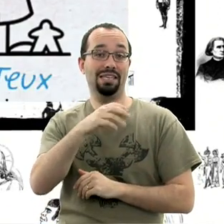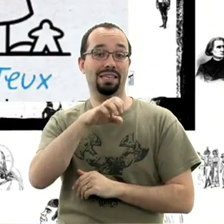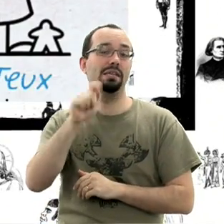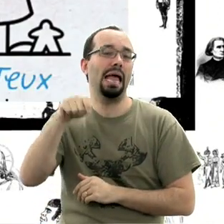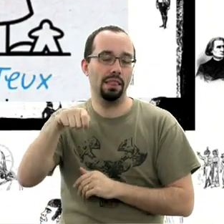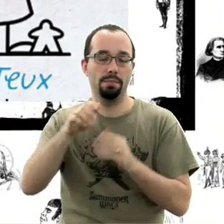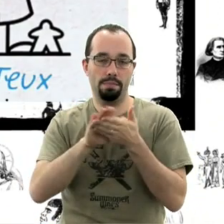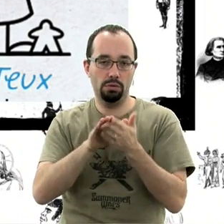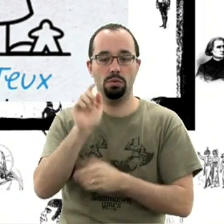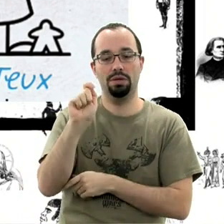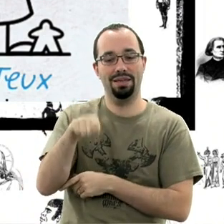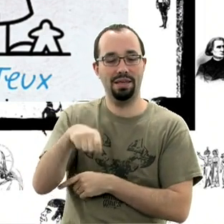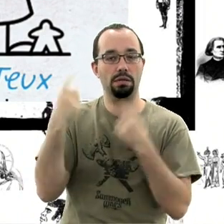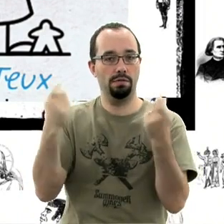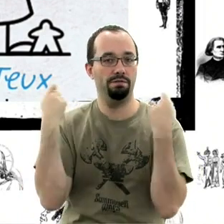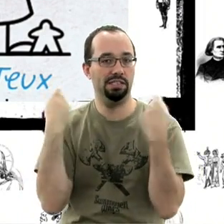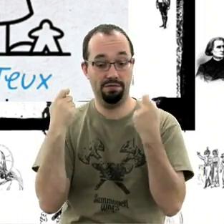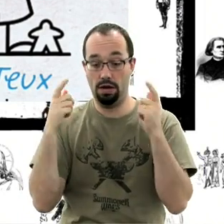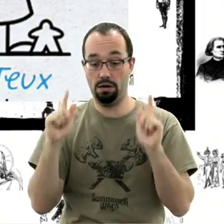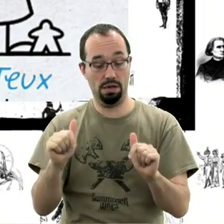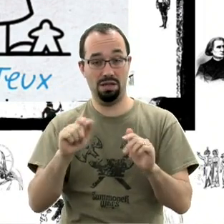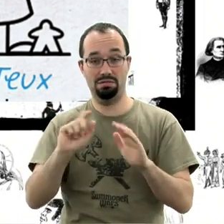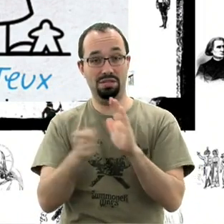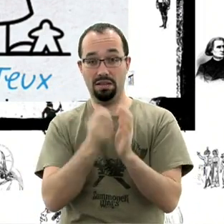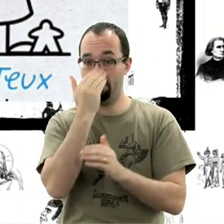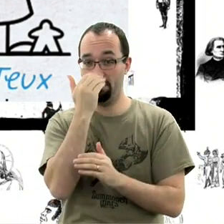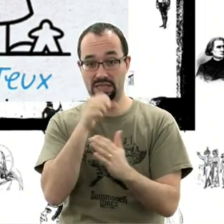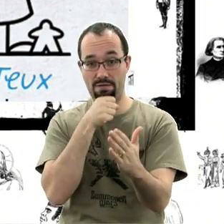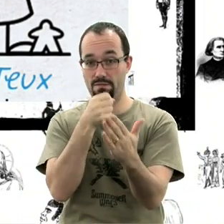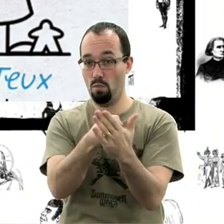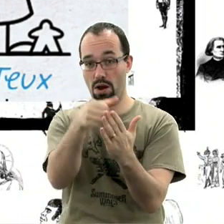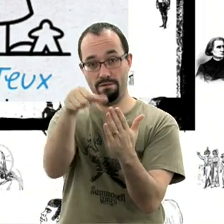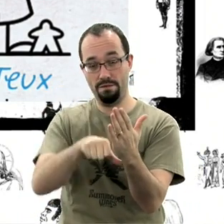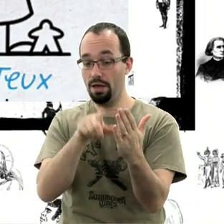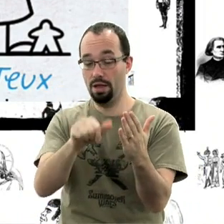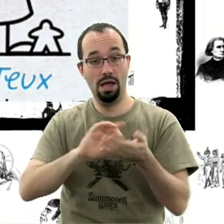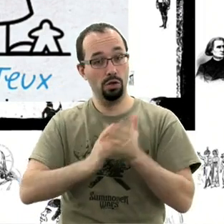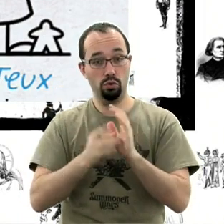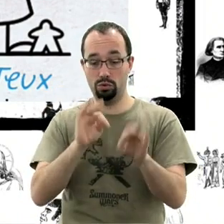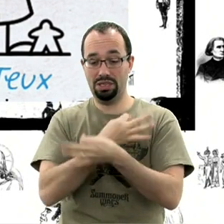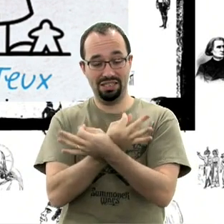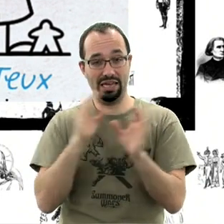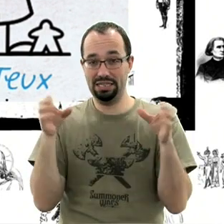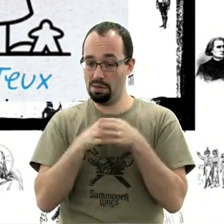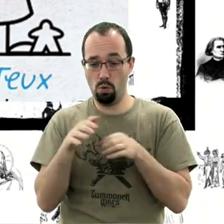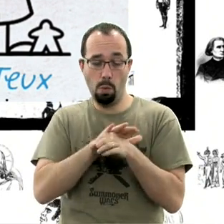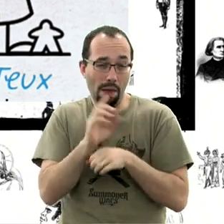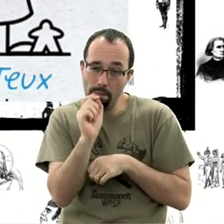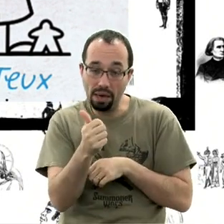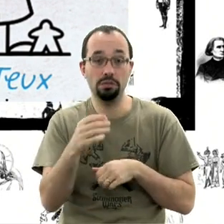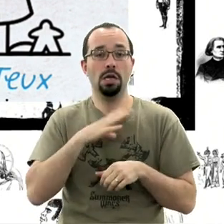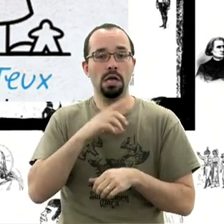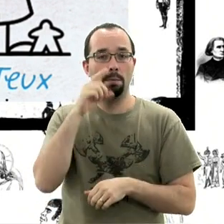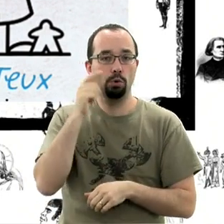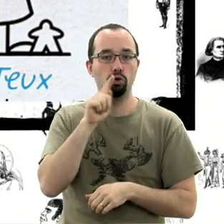Cannes 2016 à la fin, à la toute fin du mois de février. On y sera, la Trick Crack Team au grand complet ou presque y sera. Il y aura M. Guido